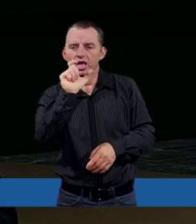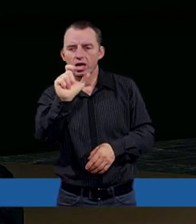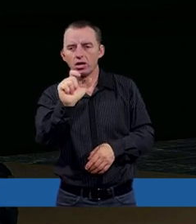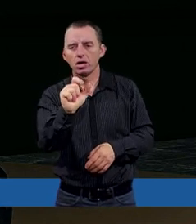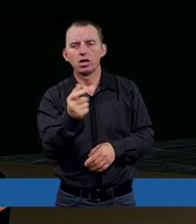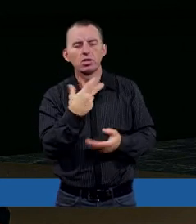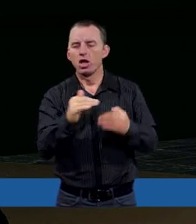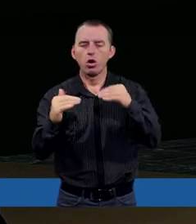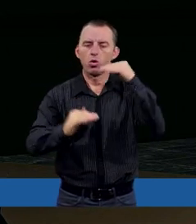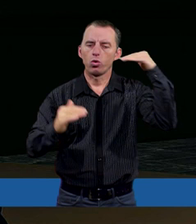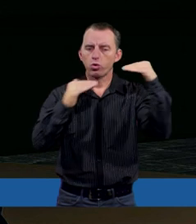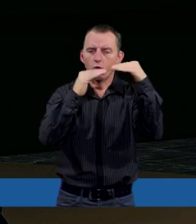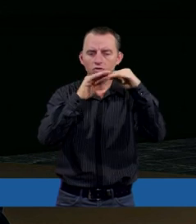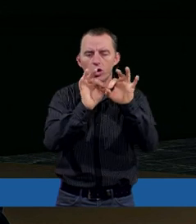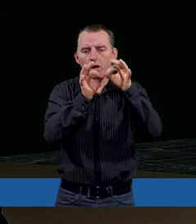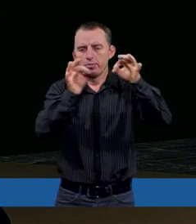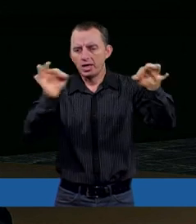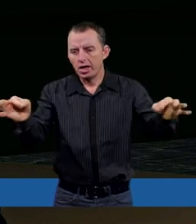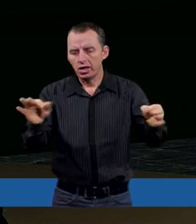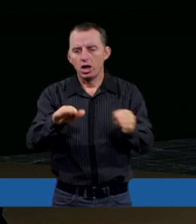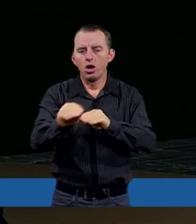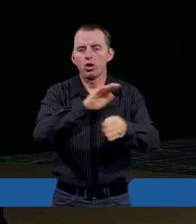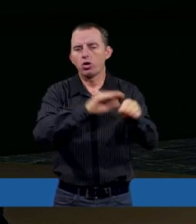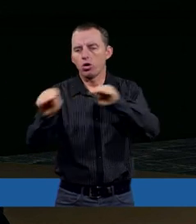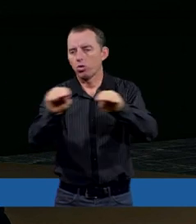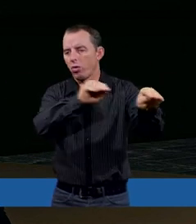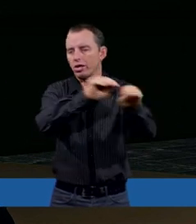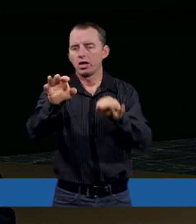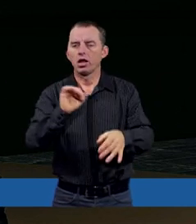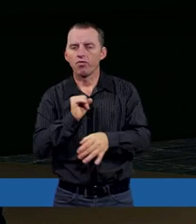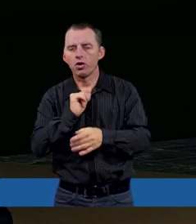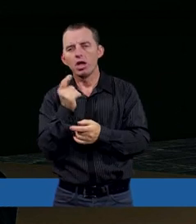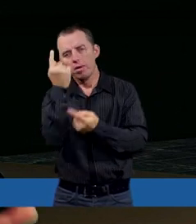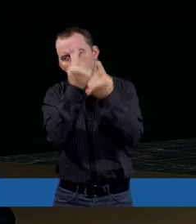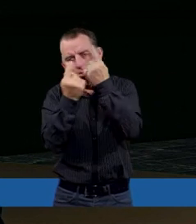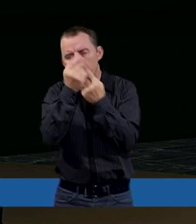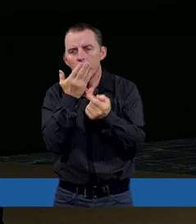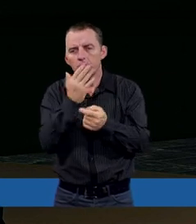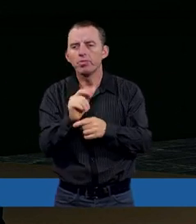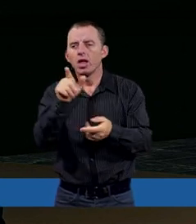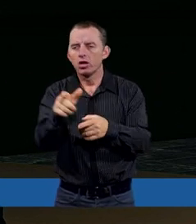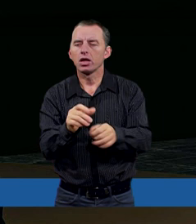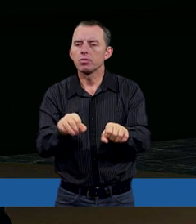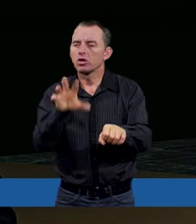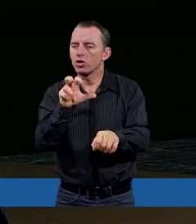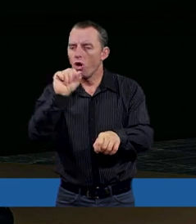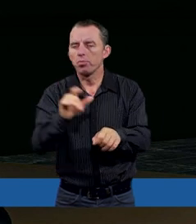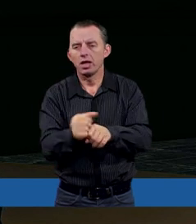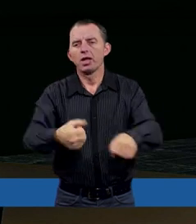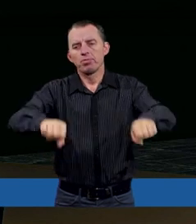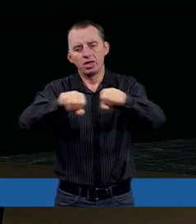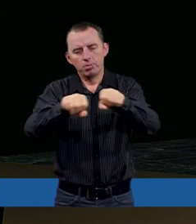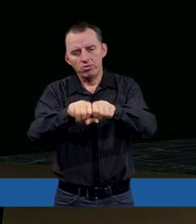Więc nierównomierne rozkładanie jak gdyby swoich założeń. Hiob jest o wiele sprawiedliwszy od nich,